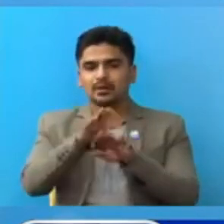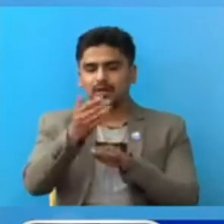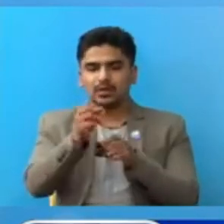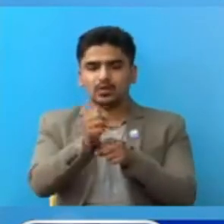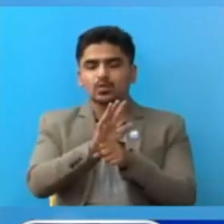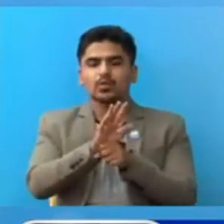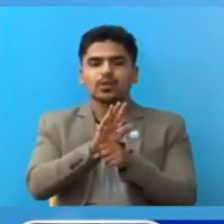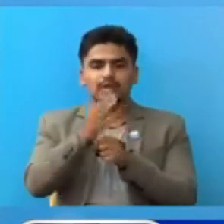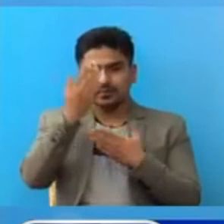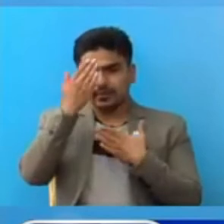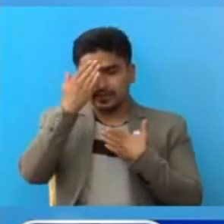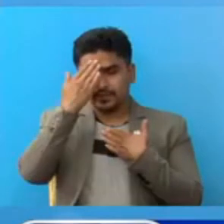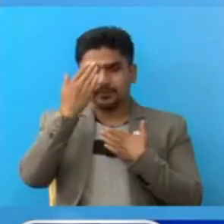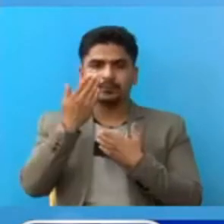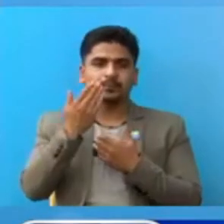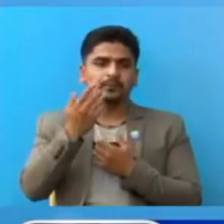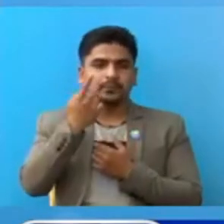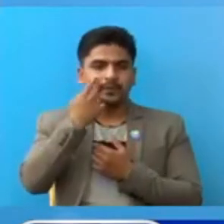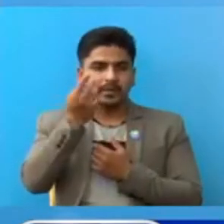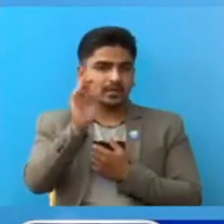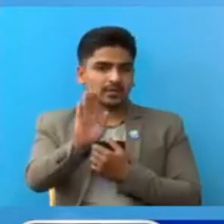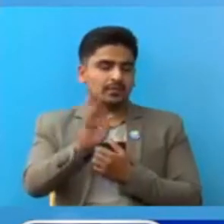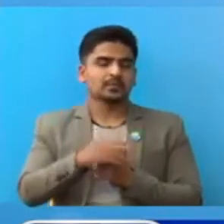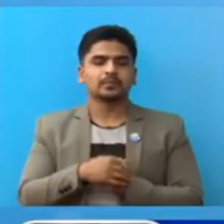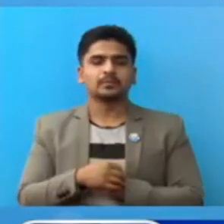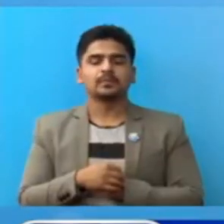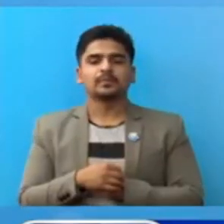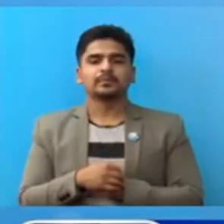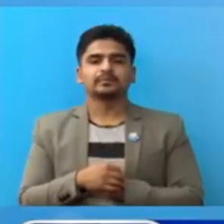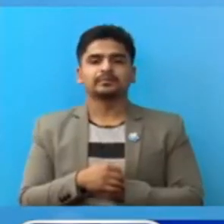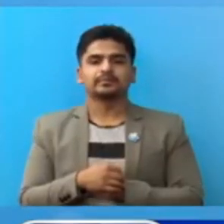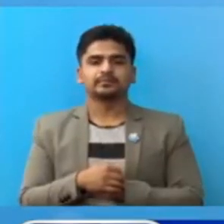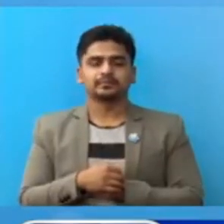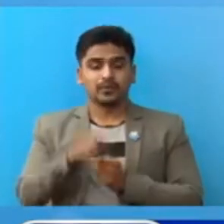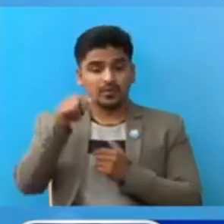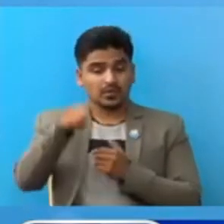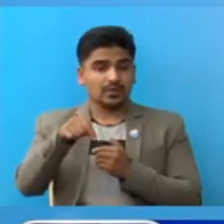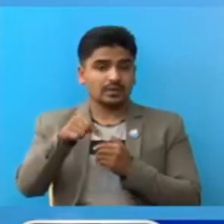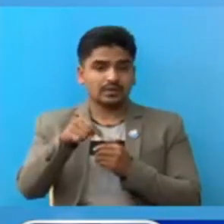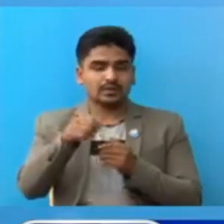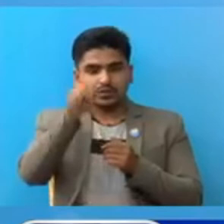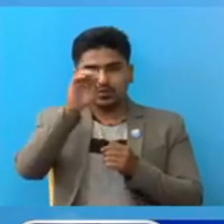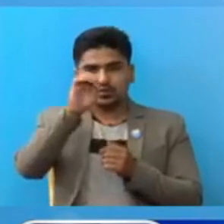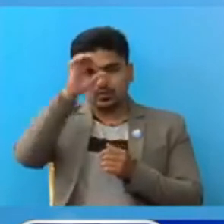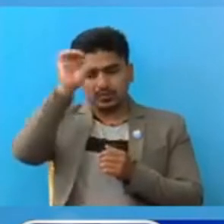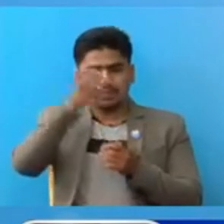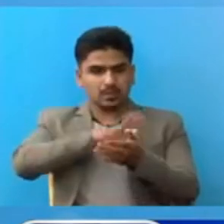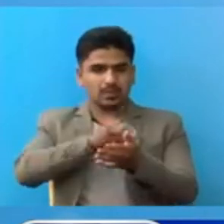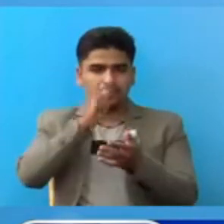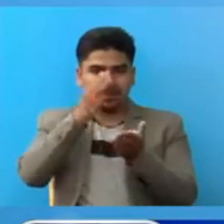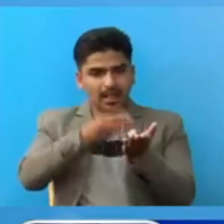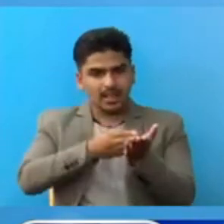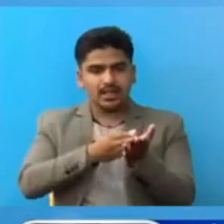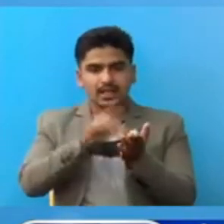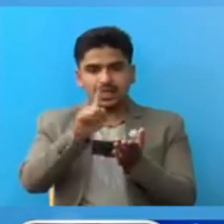कोरोना संक्रमण बायको पुष्टी बायको छा हाले मात्र सुदूर पस्चिम प्रदेश मां मात्रै